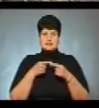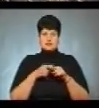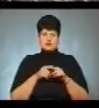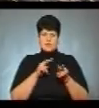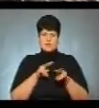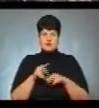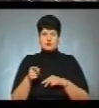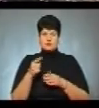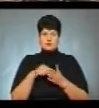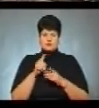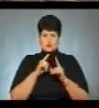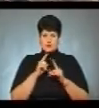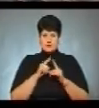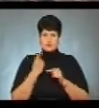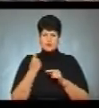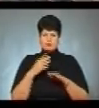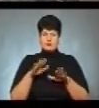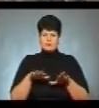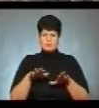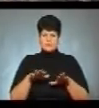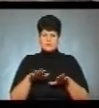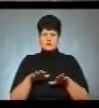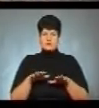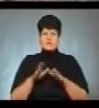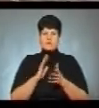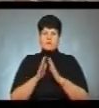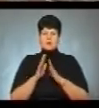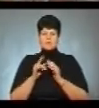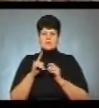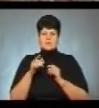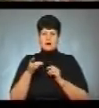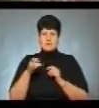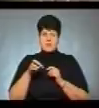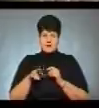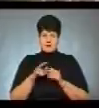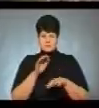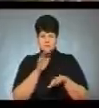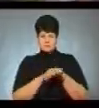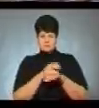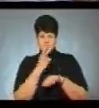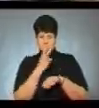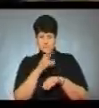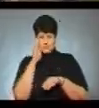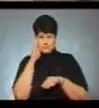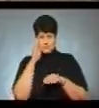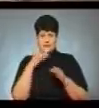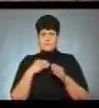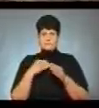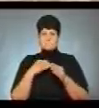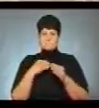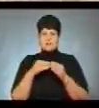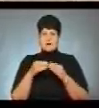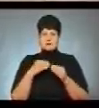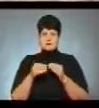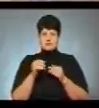ради. На одному з місць незаконного збору березового соку в парку «Загребелля» інспектори зафіксували чоловіка з пластиковою пляшкою.